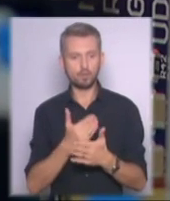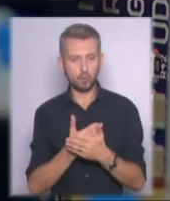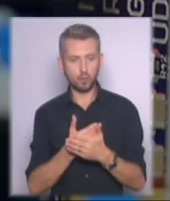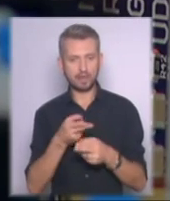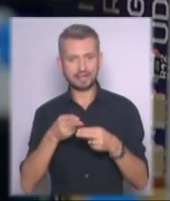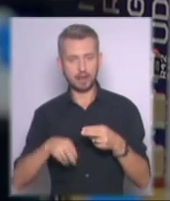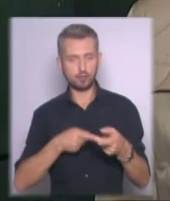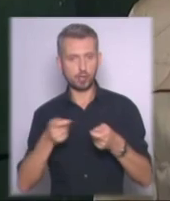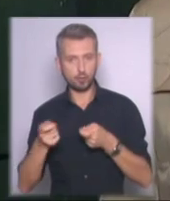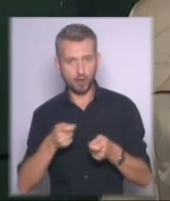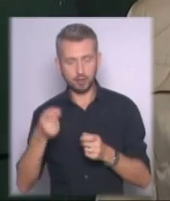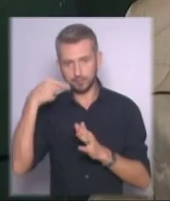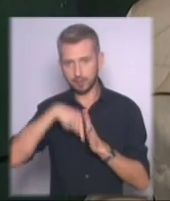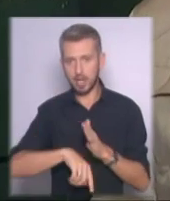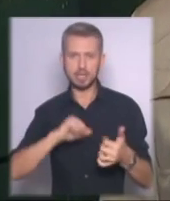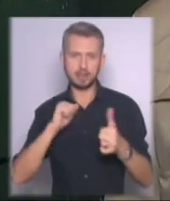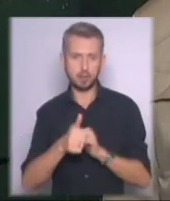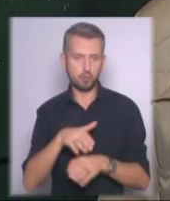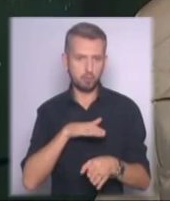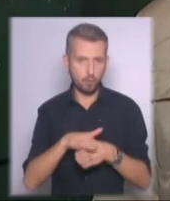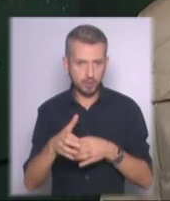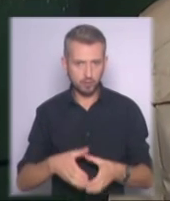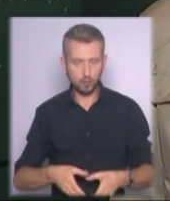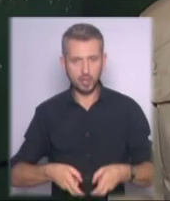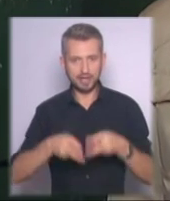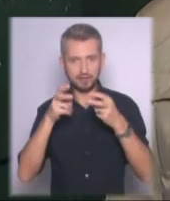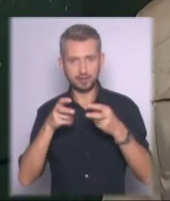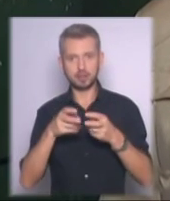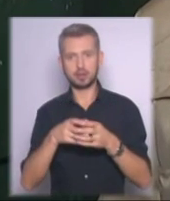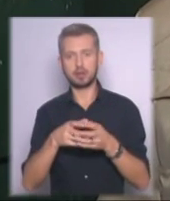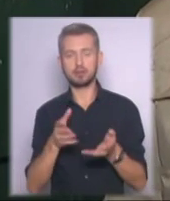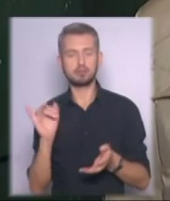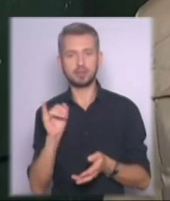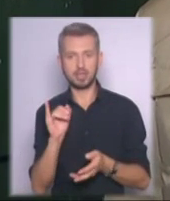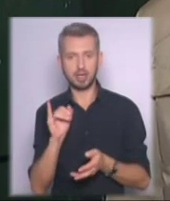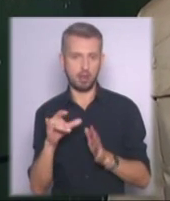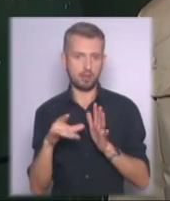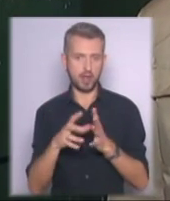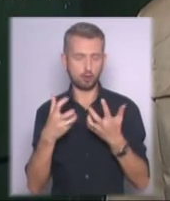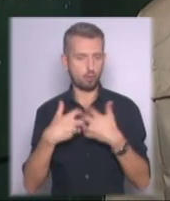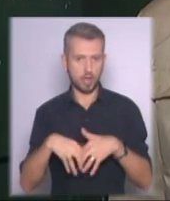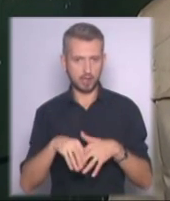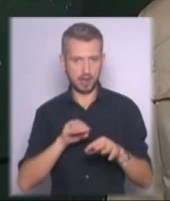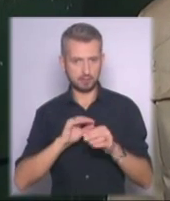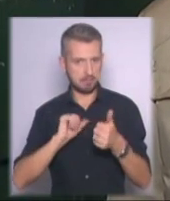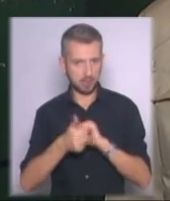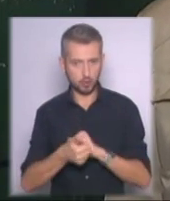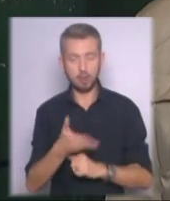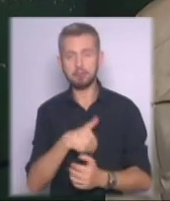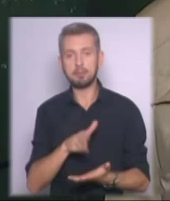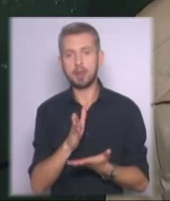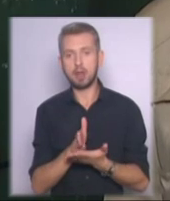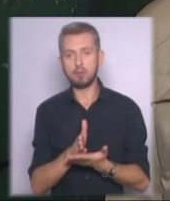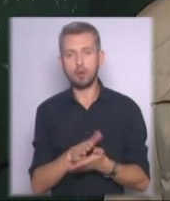В шахті ліфта замінено купе кабіни, рама купе кабіни, замінено противага і електрообладнання замінено. Тобто ми маємо